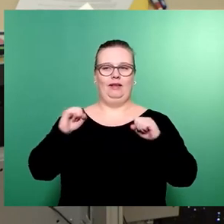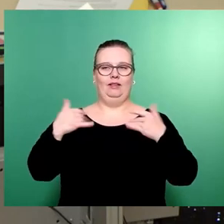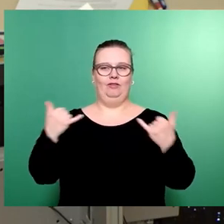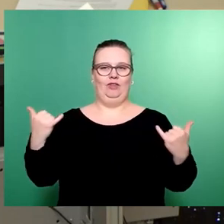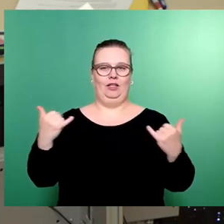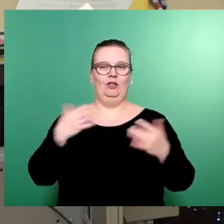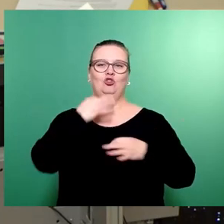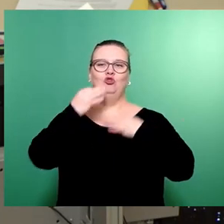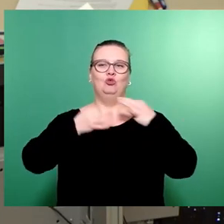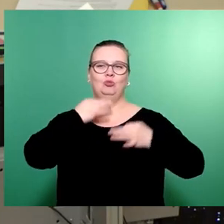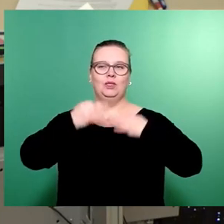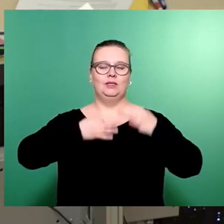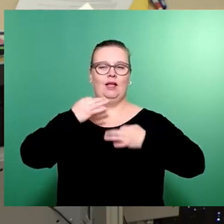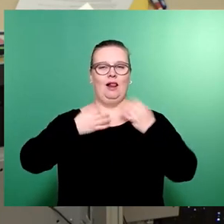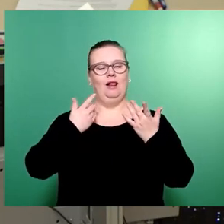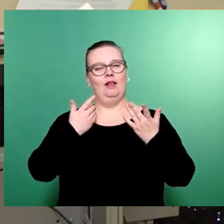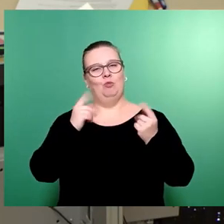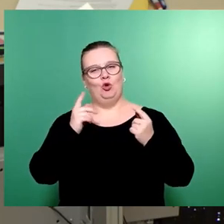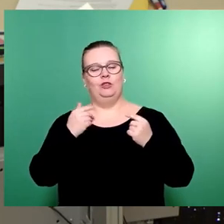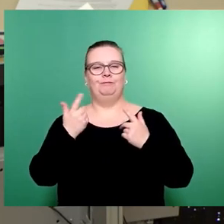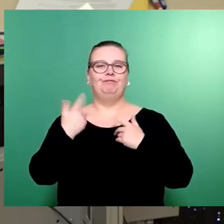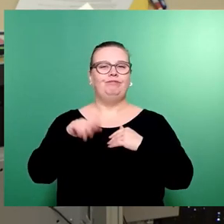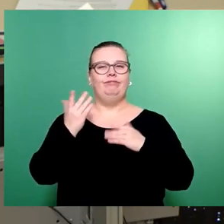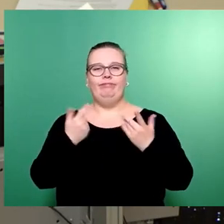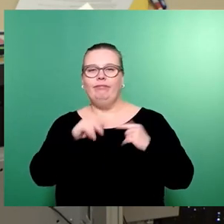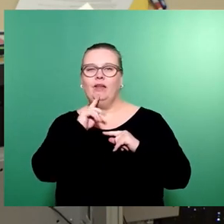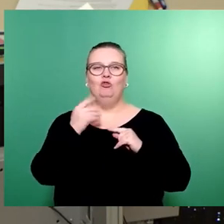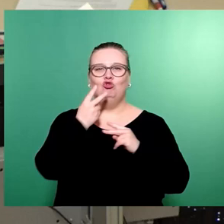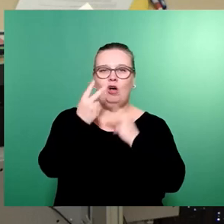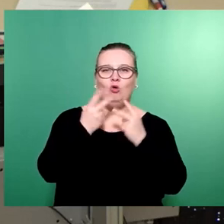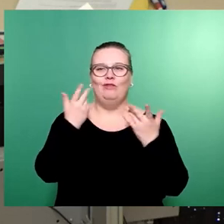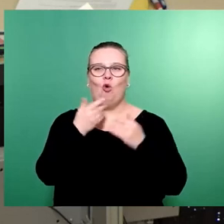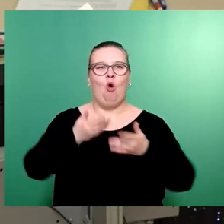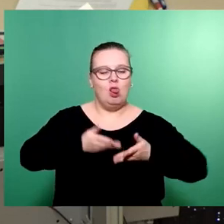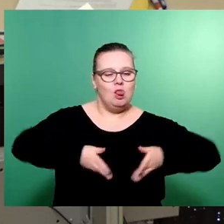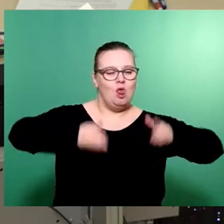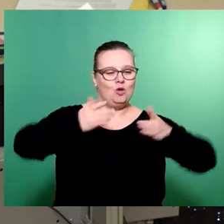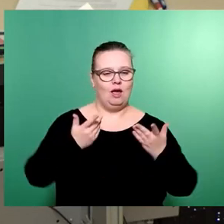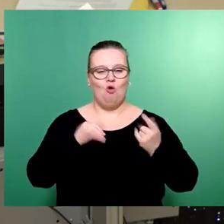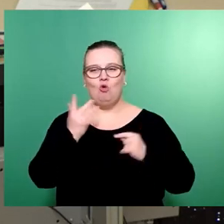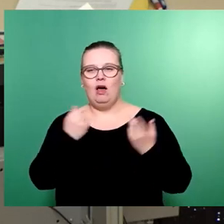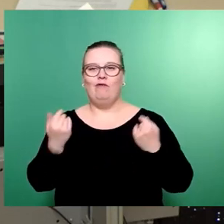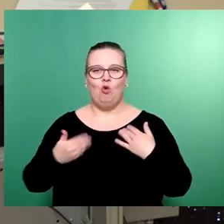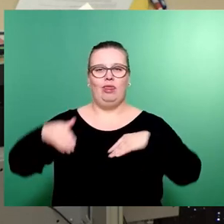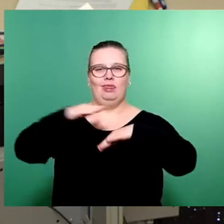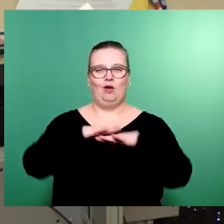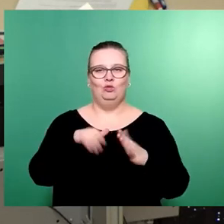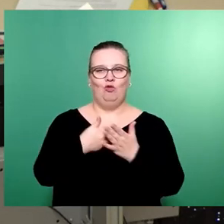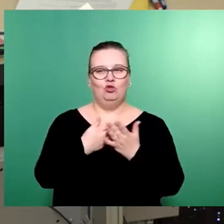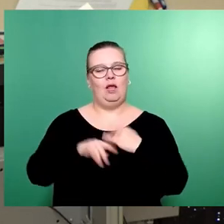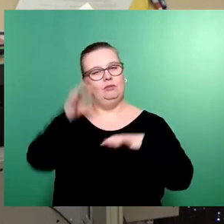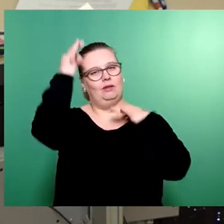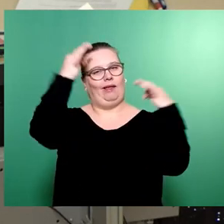gerade wenn es um das Finden von Deckungslücken und von Deckungsvorschlägen war, war er sehr kreativ.